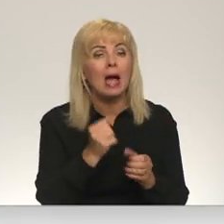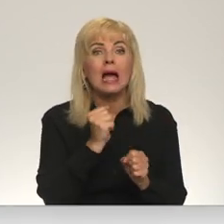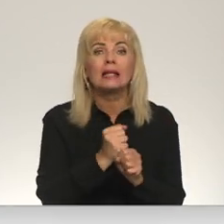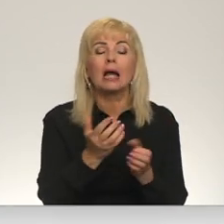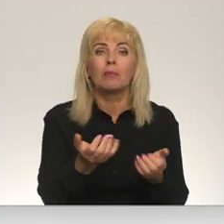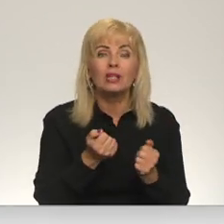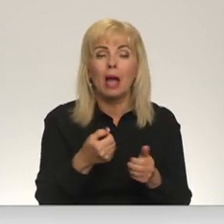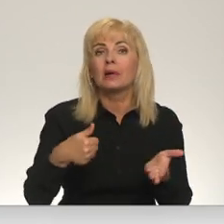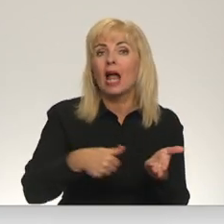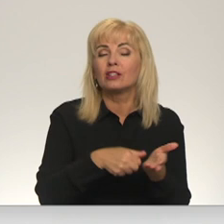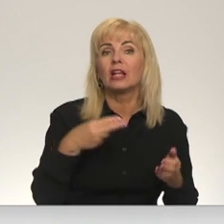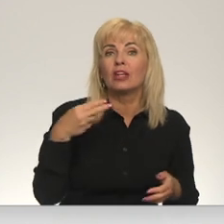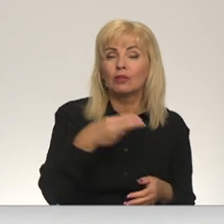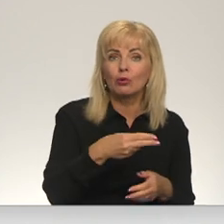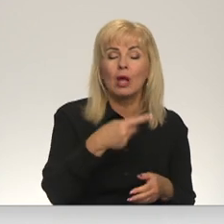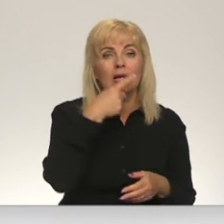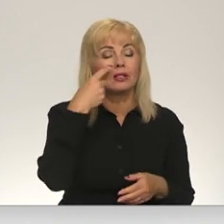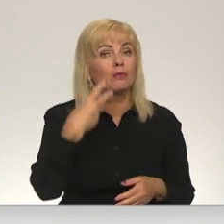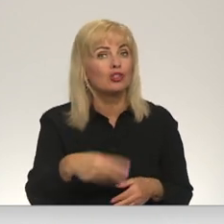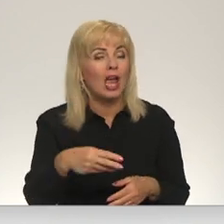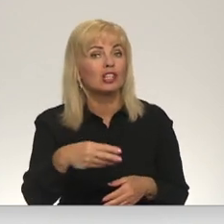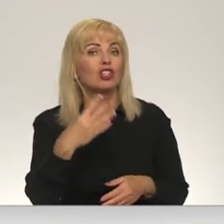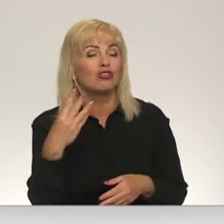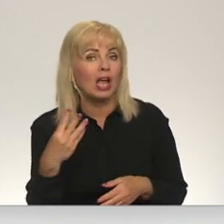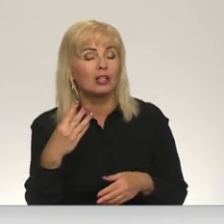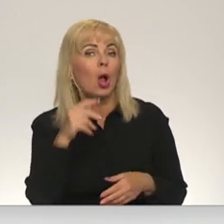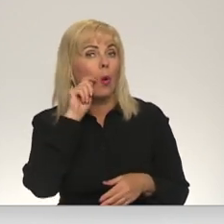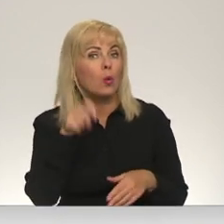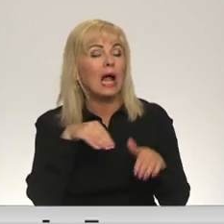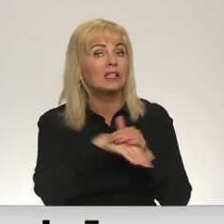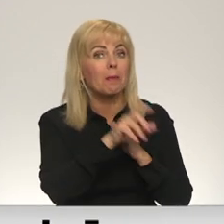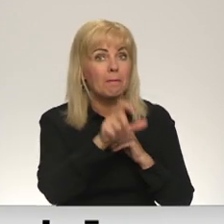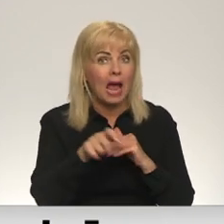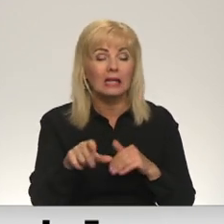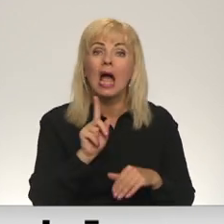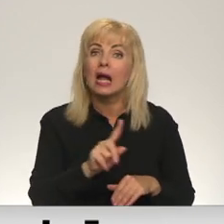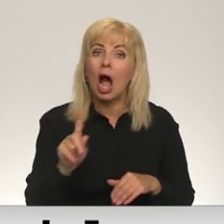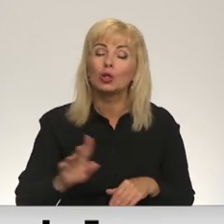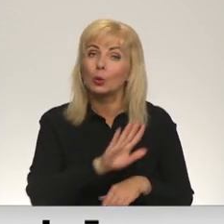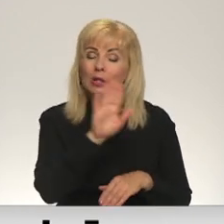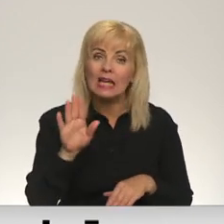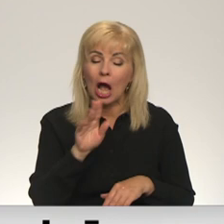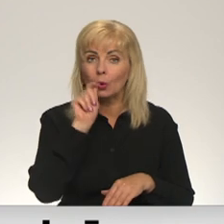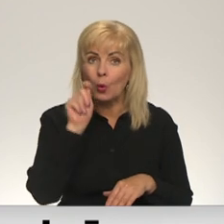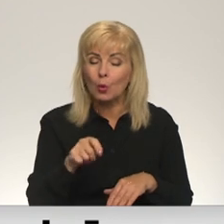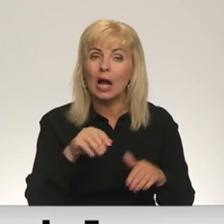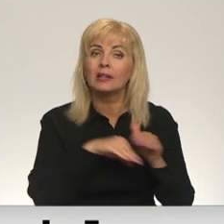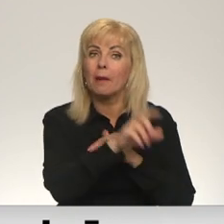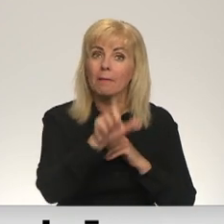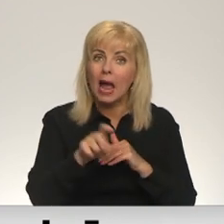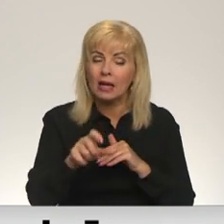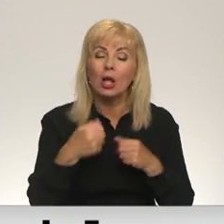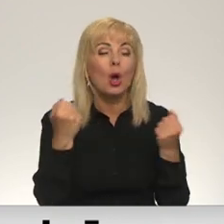vairāk kā 2184 Ukraiņas bēgli. Ar katru dienu šo Ukraiņas bēgli nodarbinātība